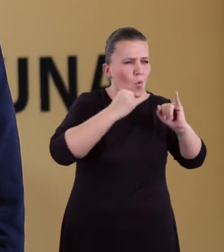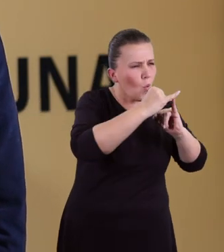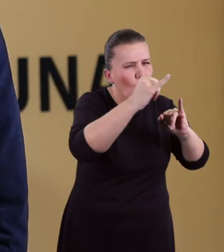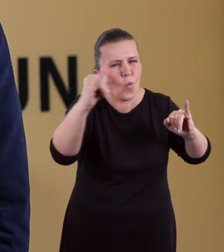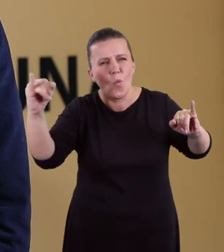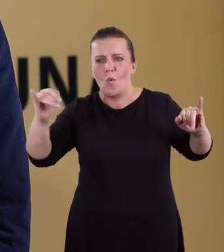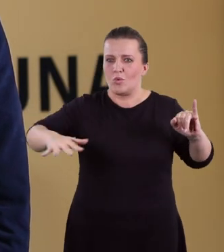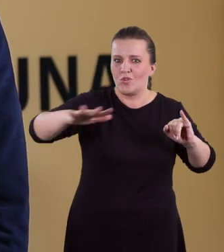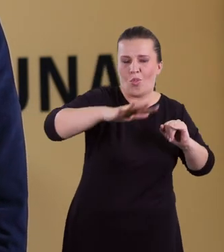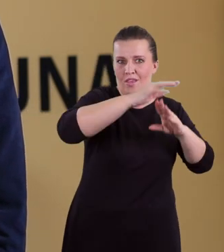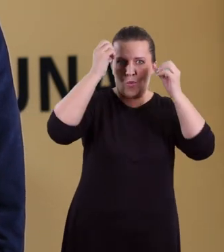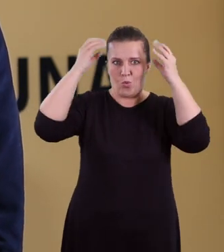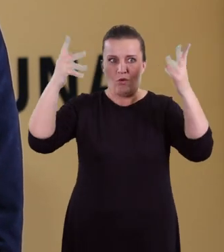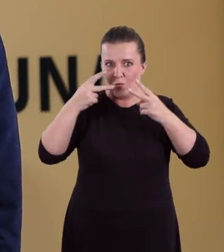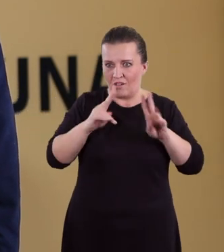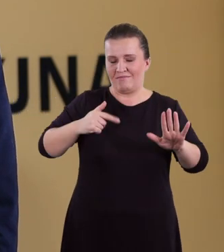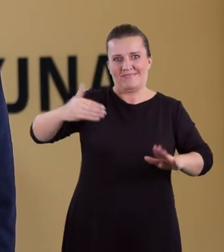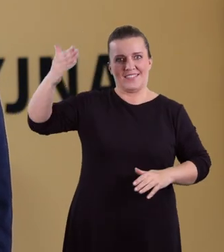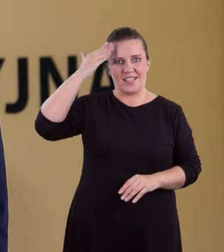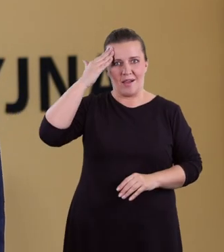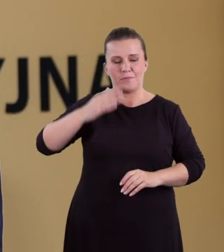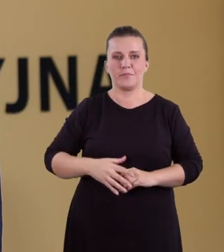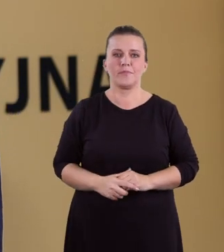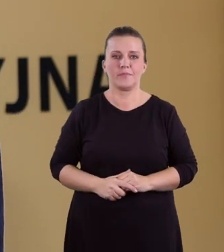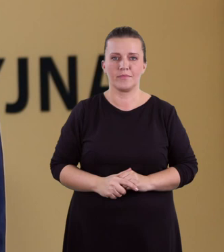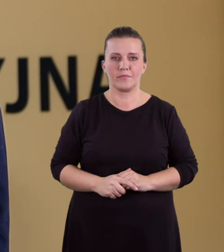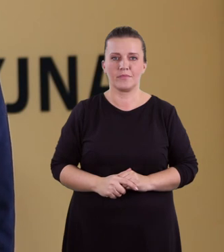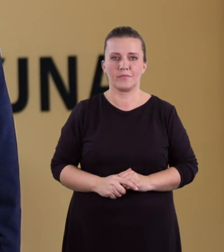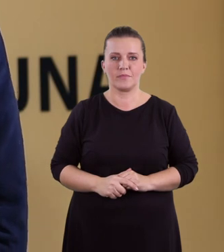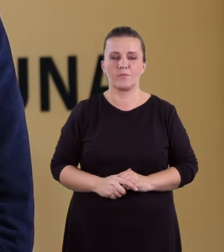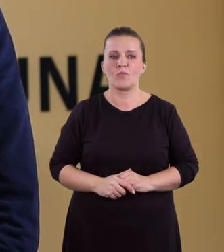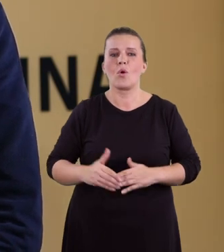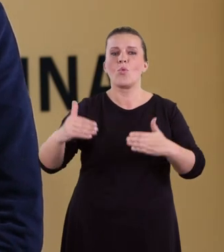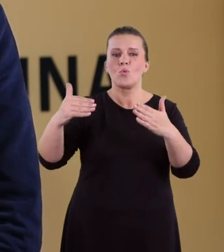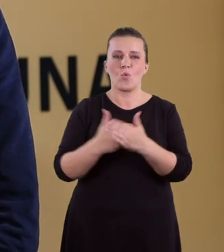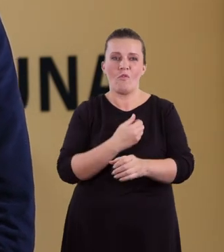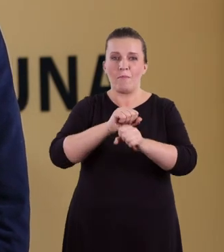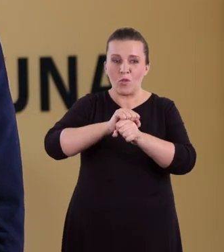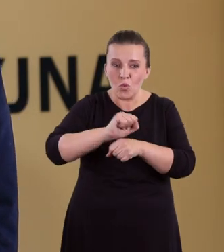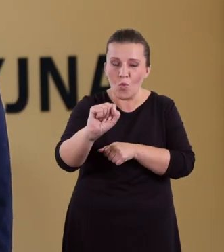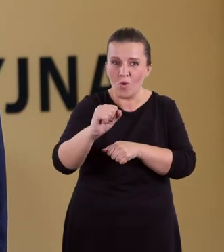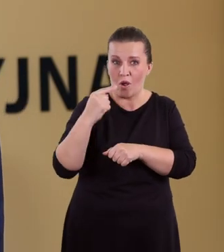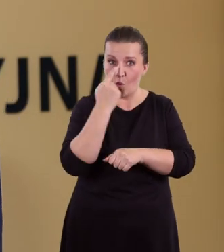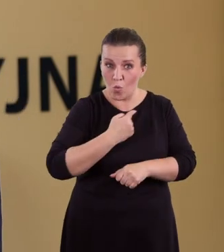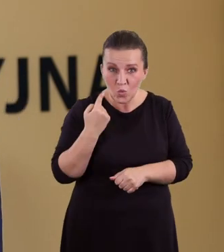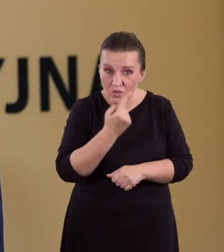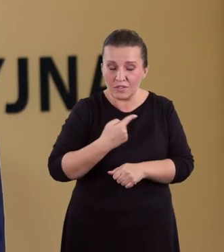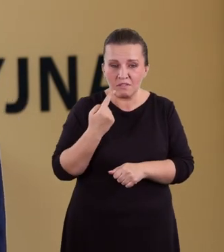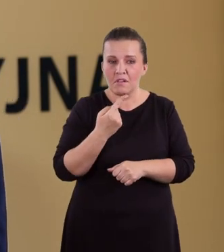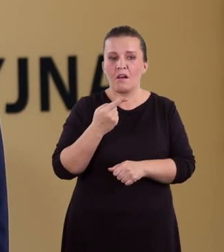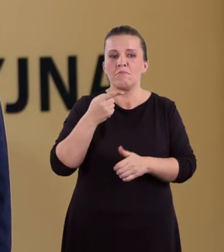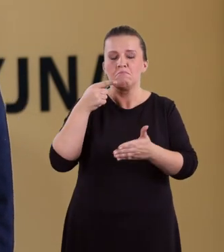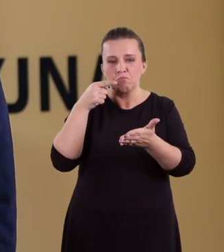znanych młodemu człowiekowi. Można więc powiedzieć ogólnie, że nowa formuła egzaminu maturalnego w części